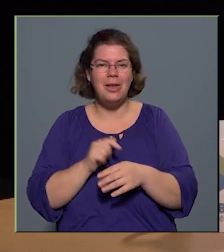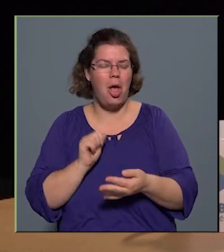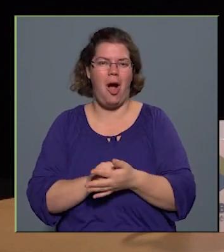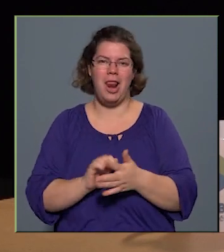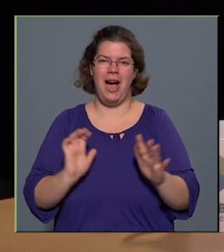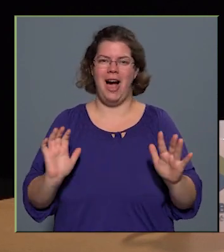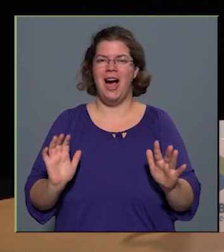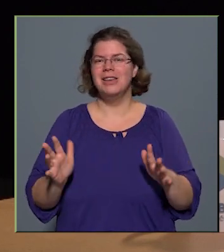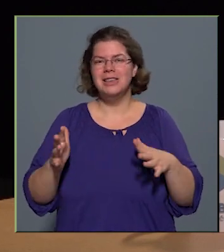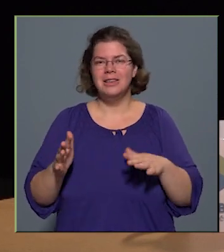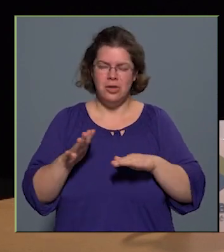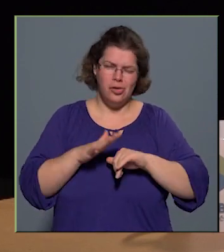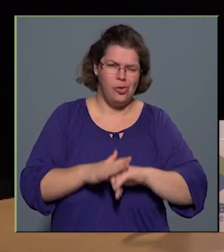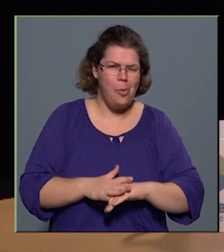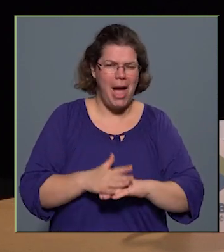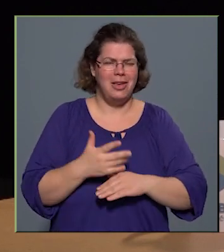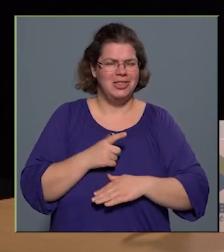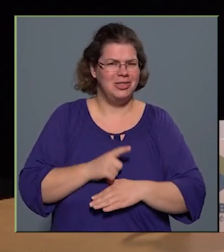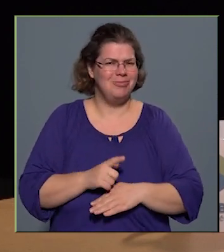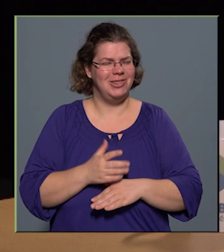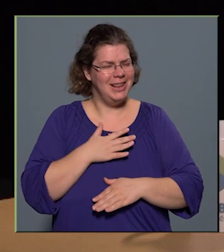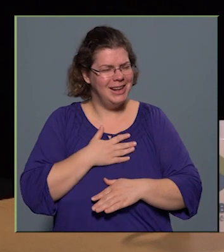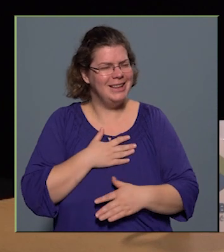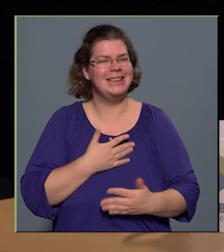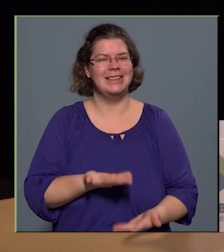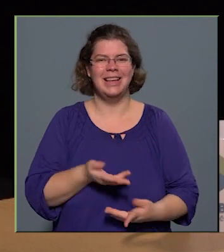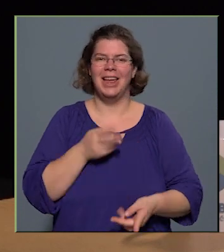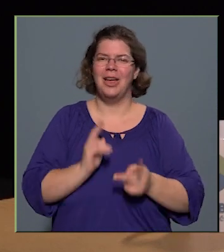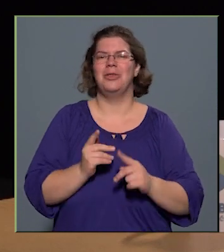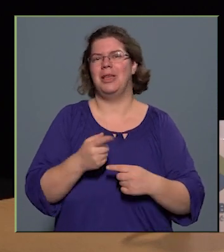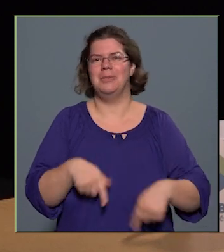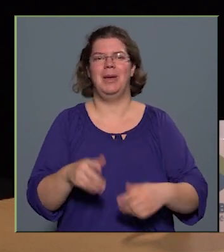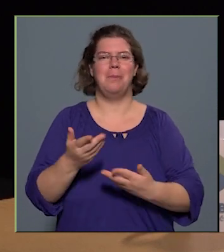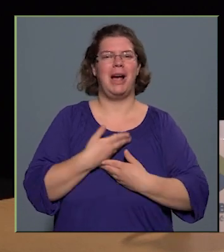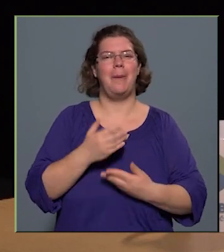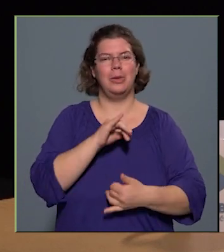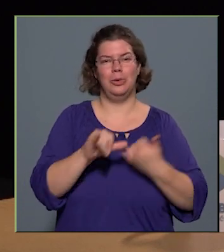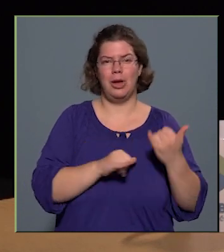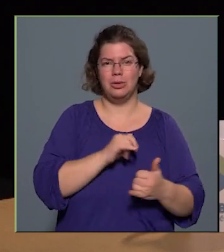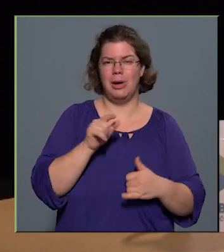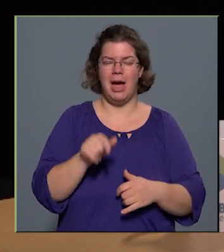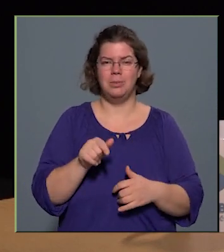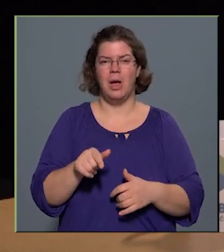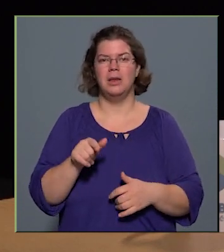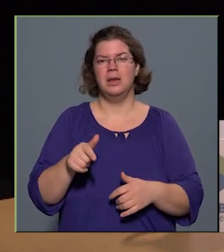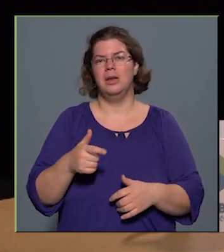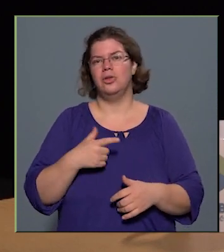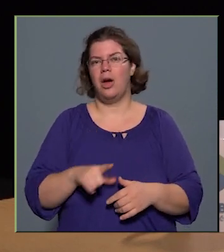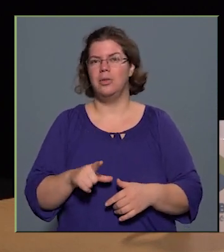nyomás is helyezkedett ránk, hogy ezt mi megkaptuk januárban, és az volt a